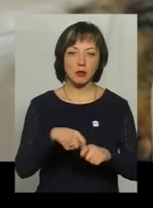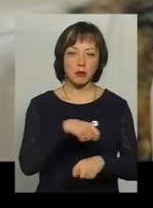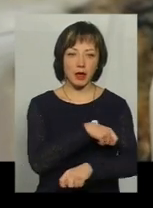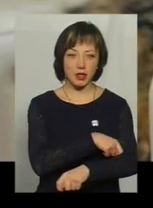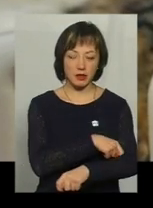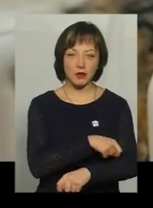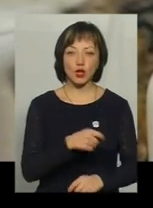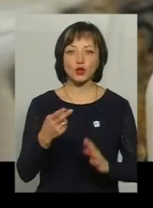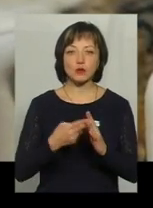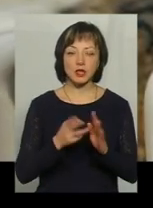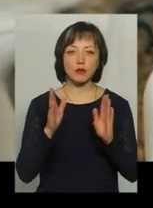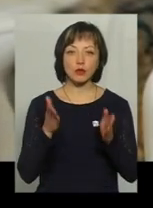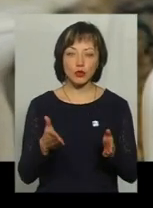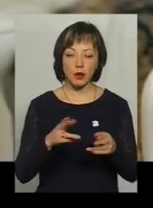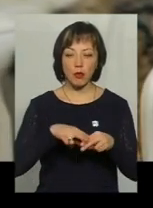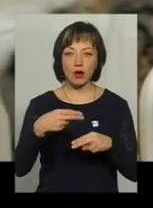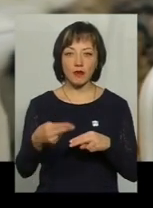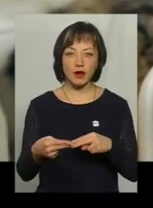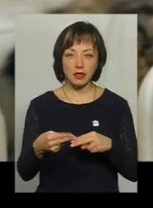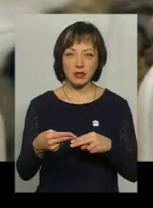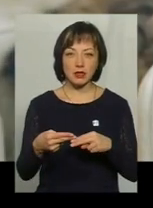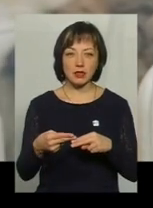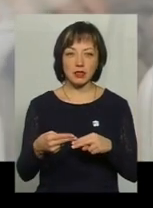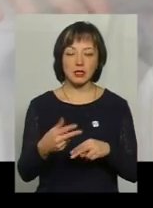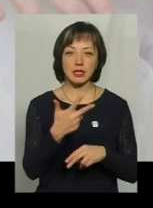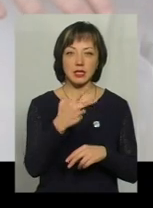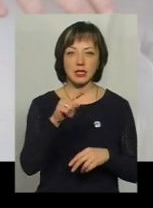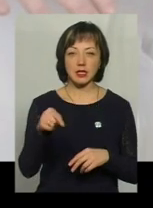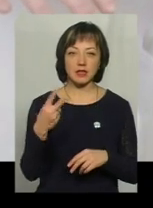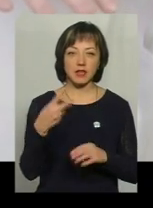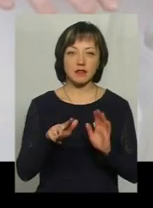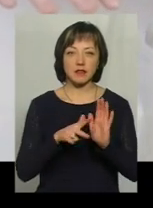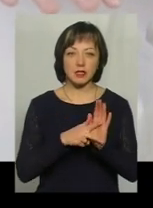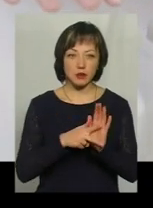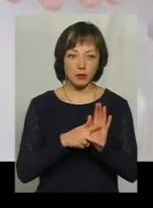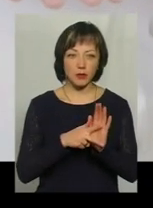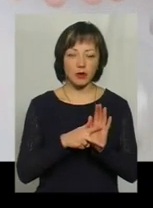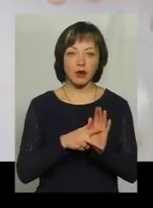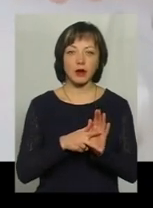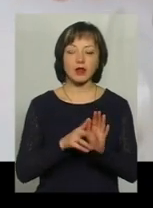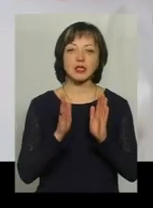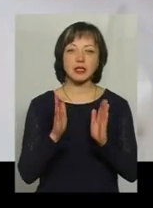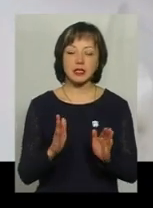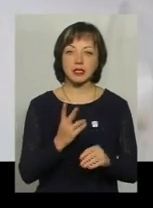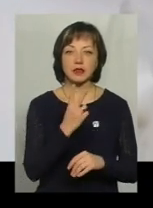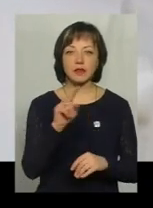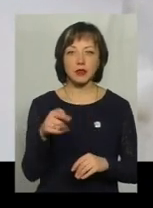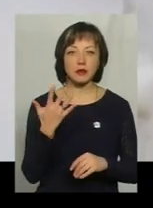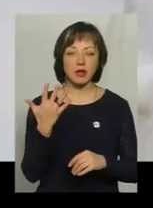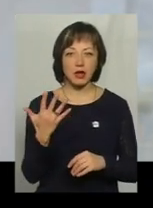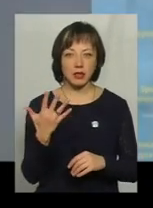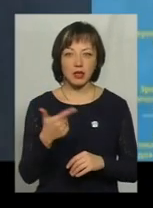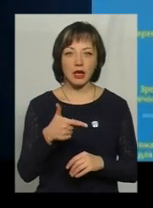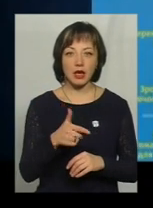метрів субсидія буде покривати замість 3,28 уже всього 2,5